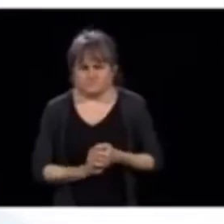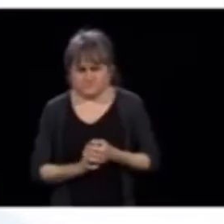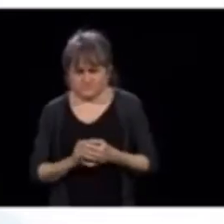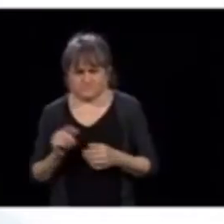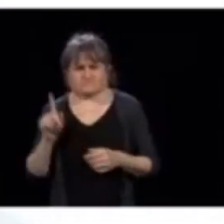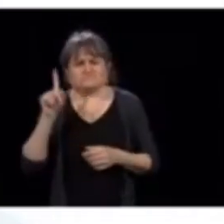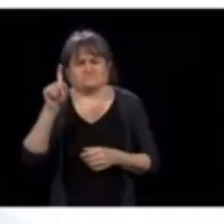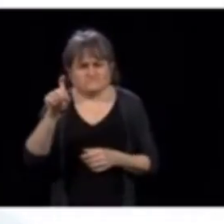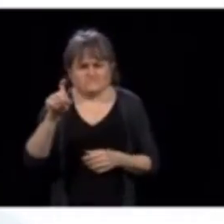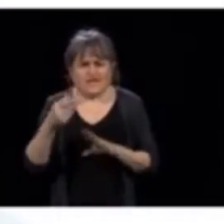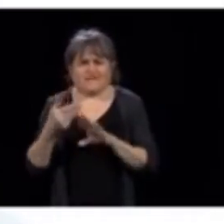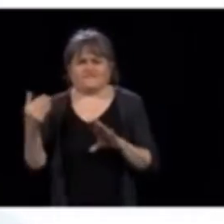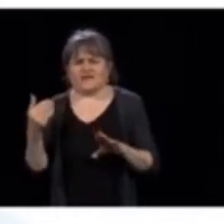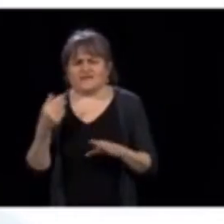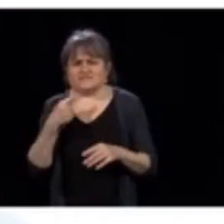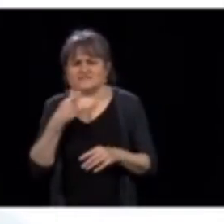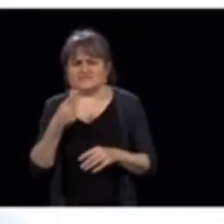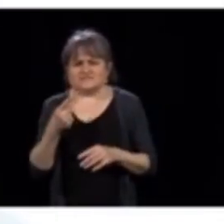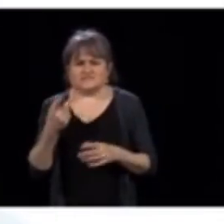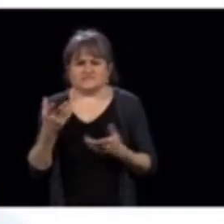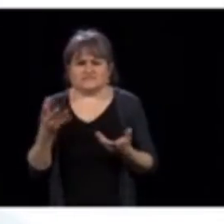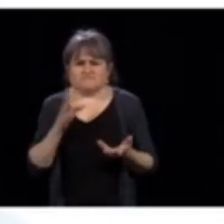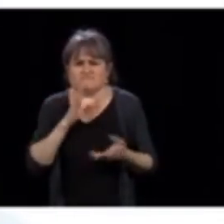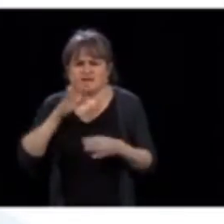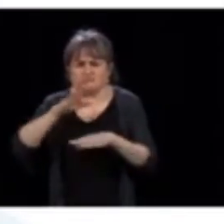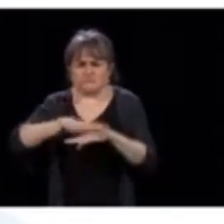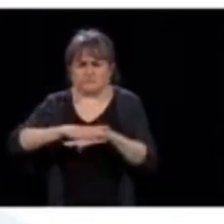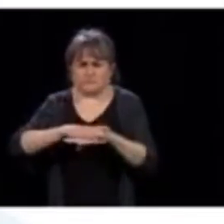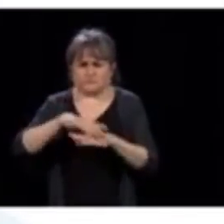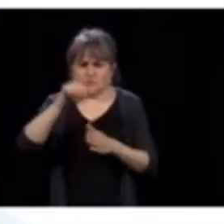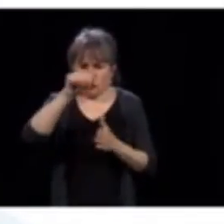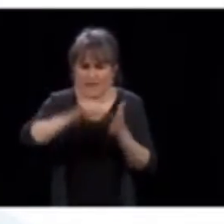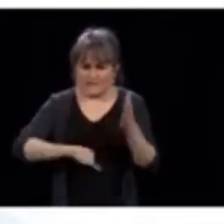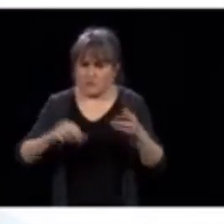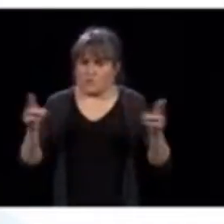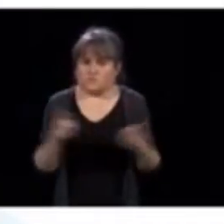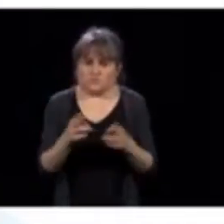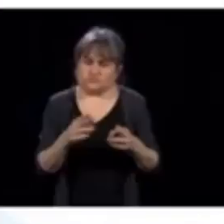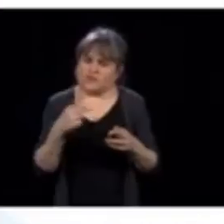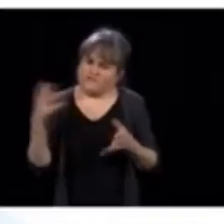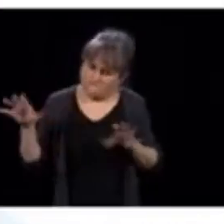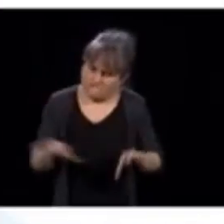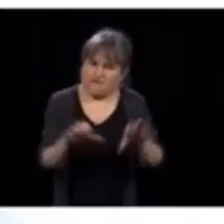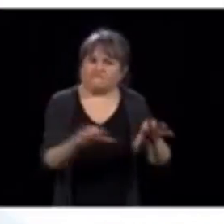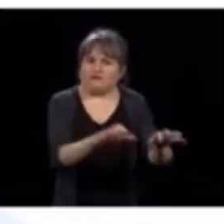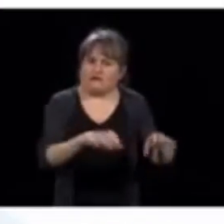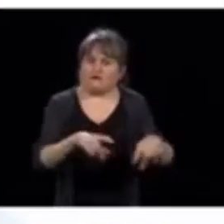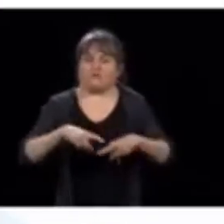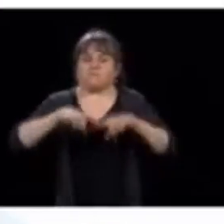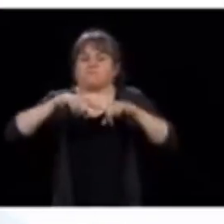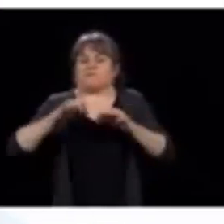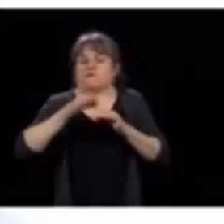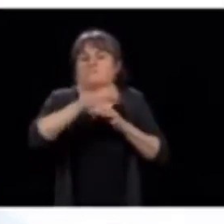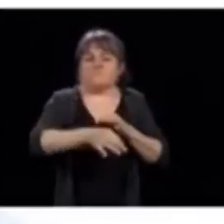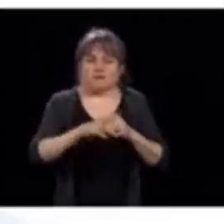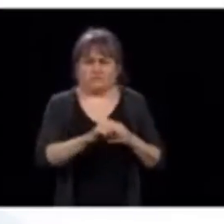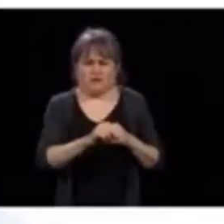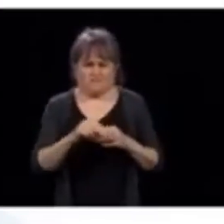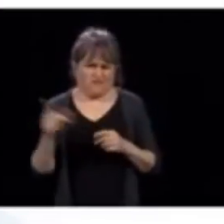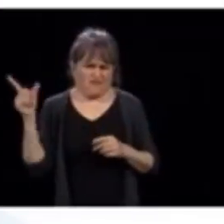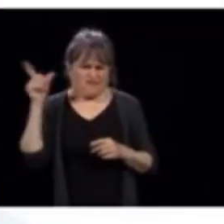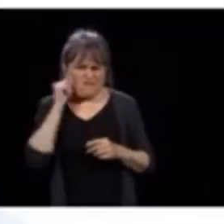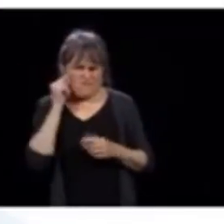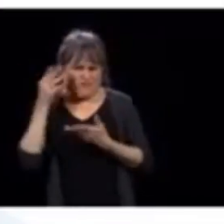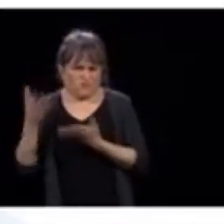introduction qu'il n avait pas d'activité urgente qui avait été reportée dans les hôpitaux. Or, on apprend aujourd'hui, puis c'est l'Association des cardiologues qui a fait une